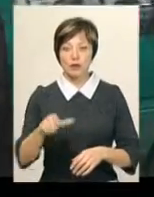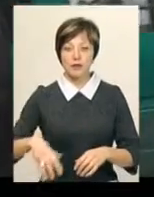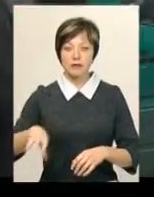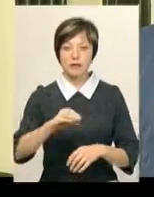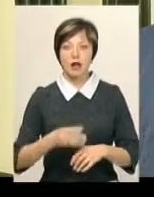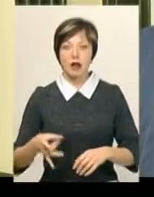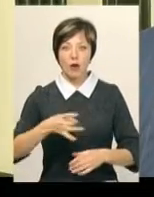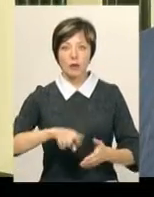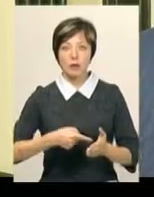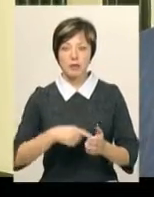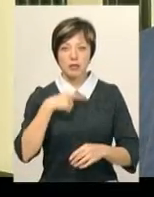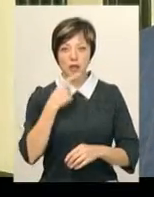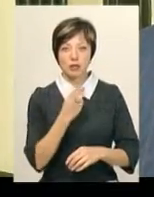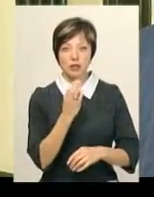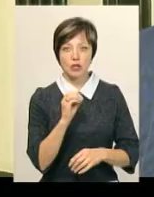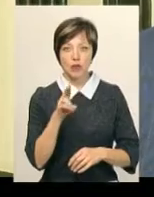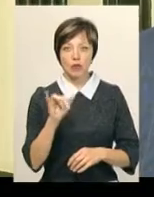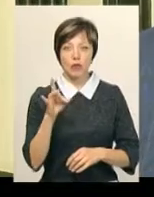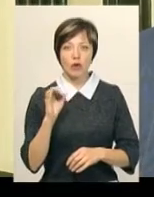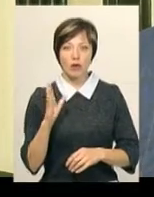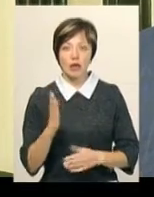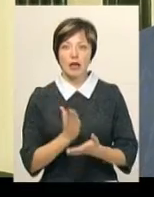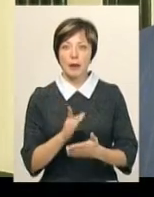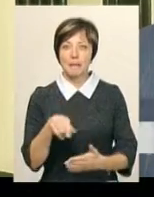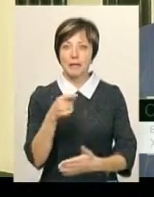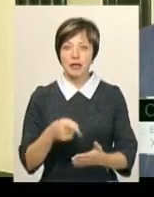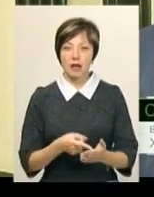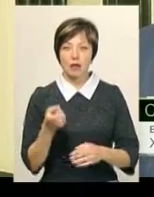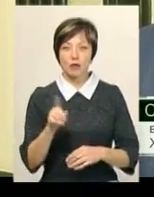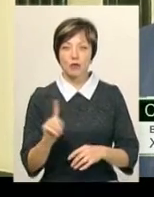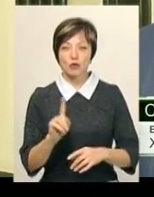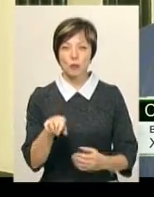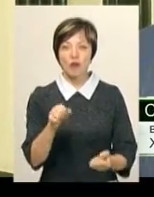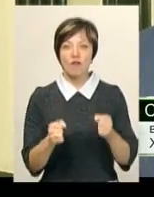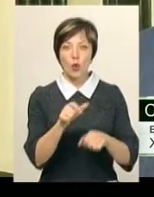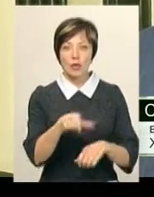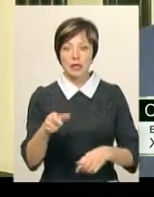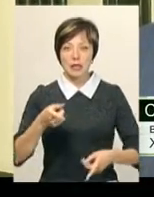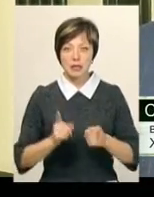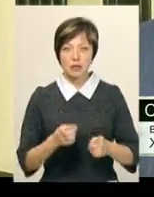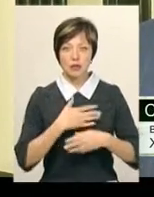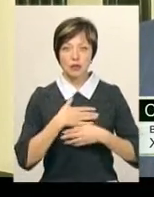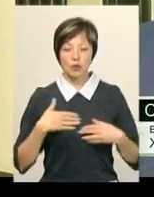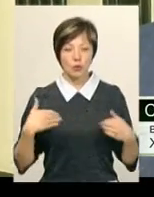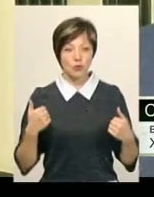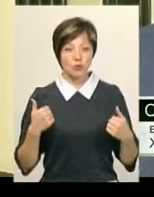мікрорайонах міста, каже Сергій Шепурев. Є питання, що водії дійсно не хочуть